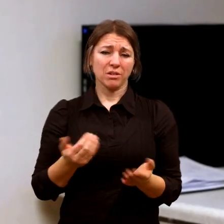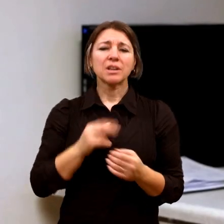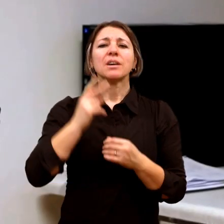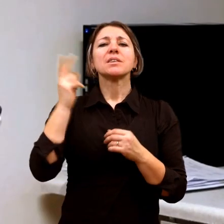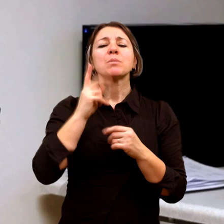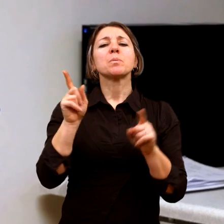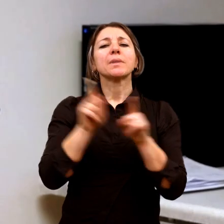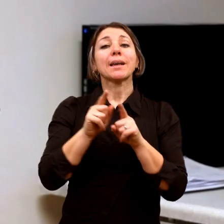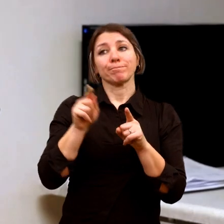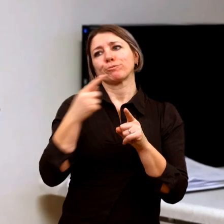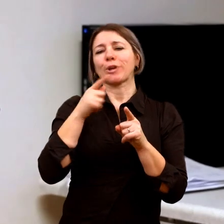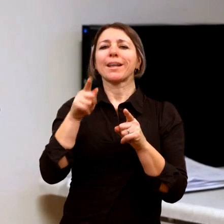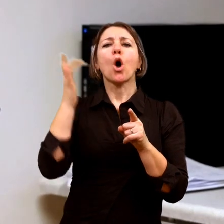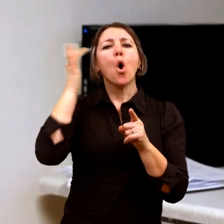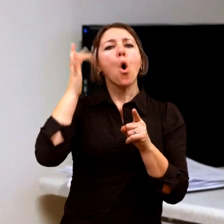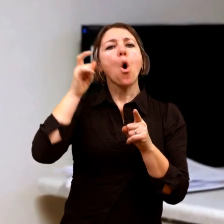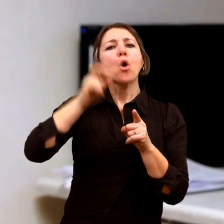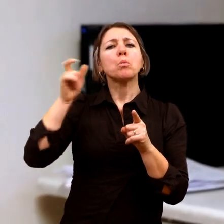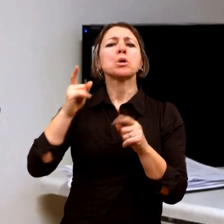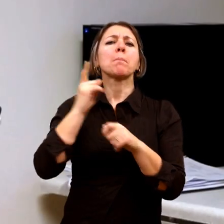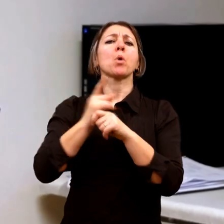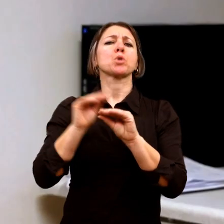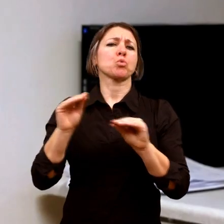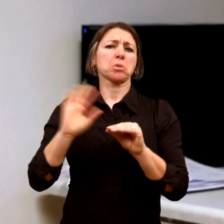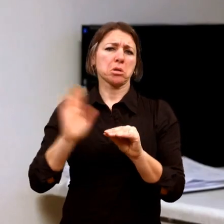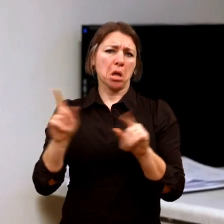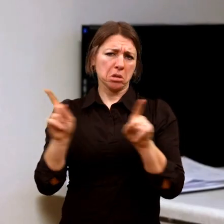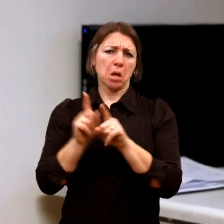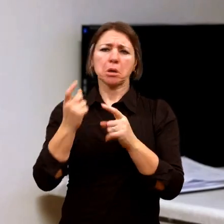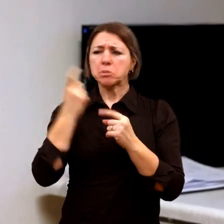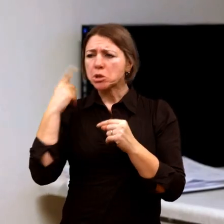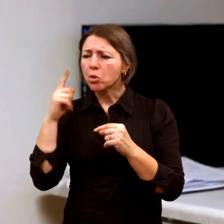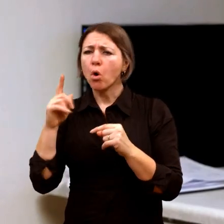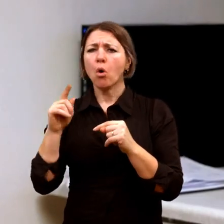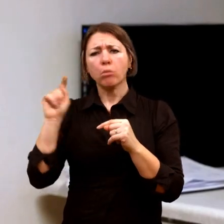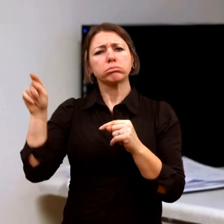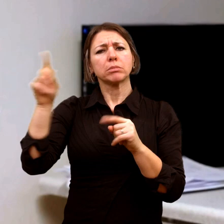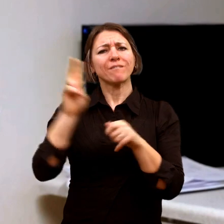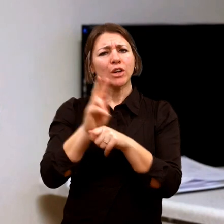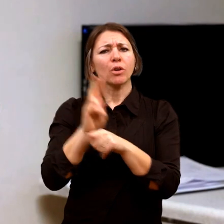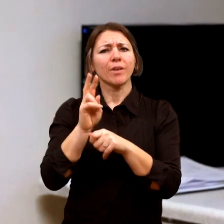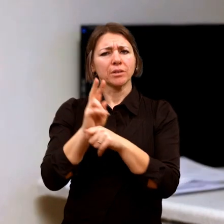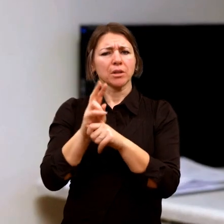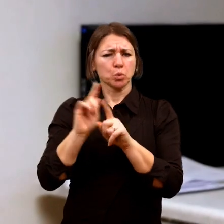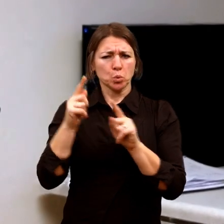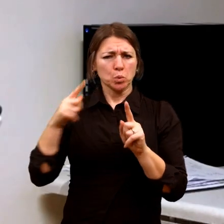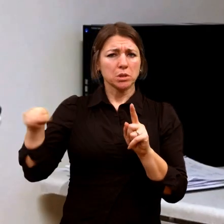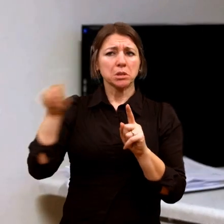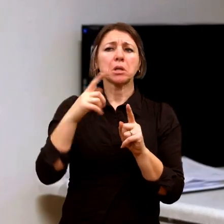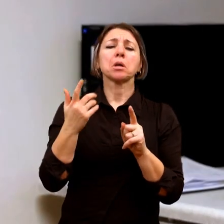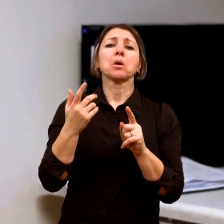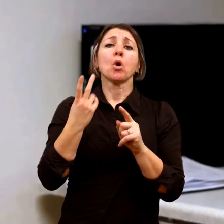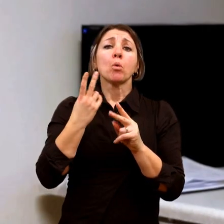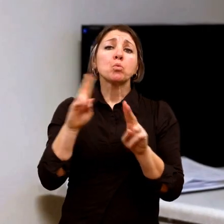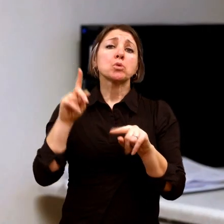mezi odborníky, teďka bych nemluvil jenom o učitelích, jsou lidé, kteří vycházejí z poznatků 30